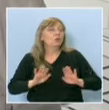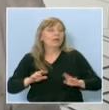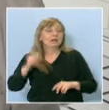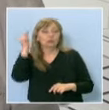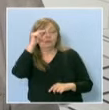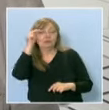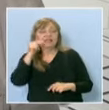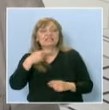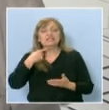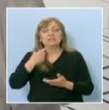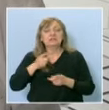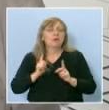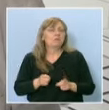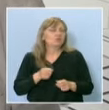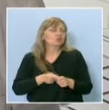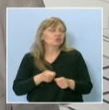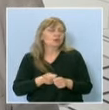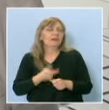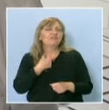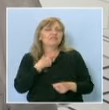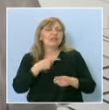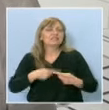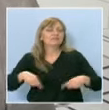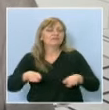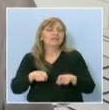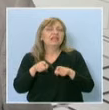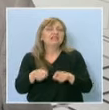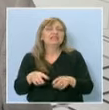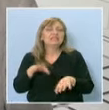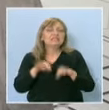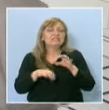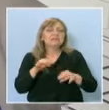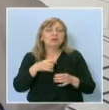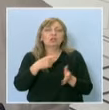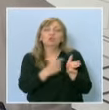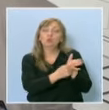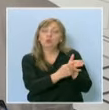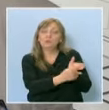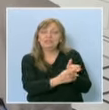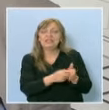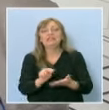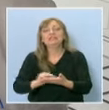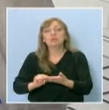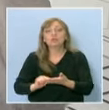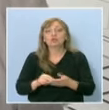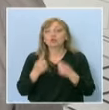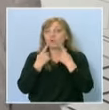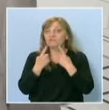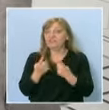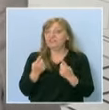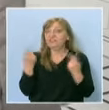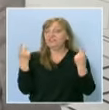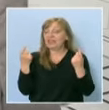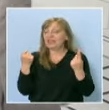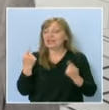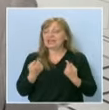Можеше много лесно да го направим в класната стая, те да се подберат думички и да си ги напишат. Но във вид на игра, във вид